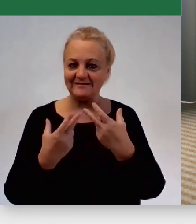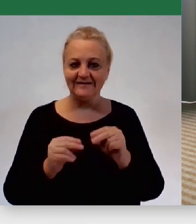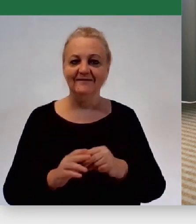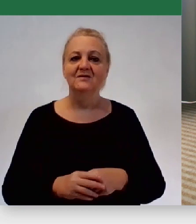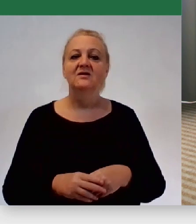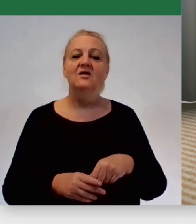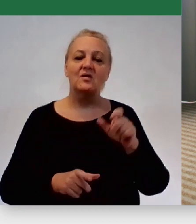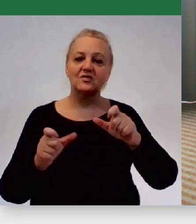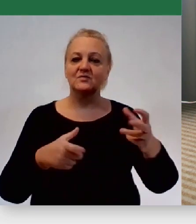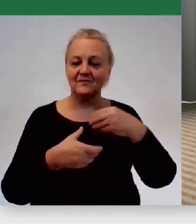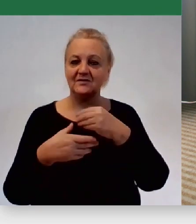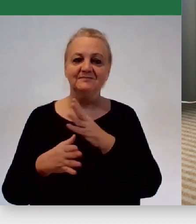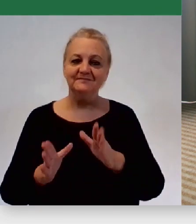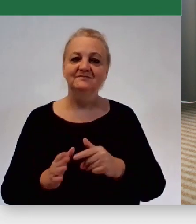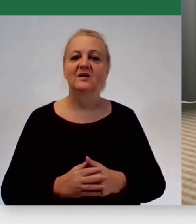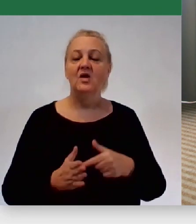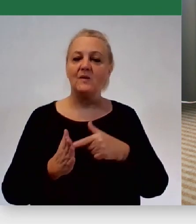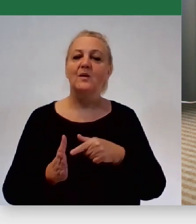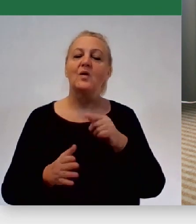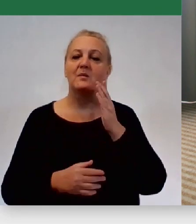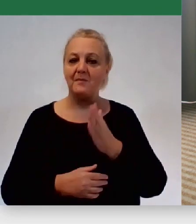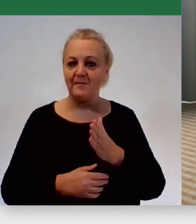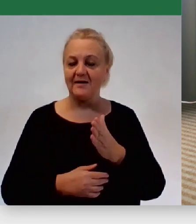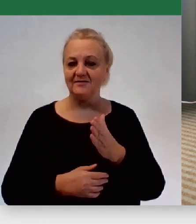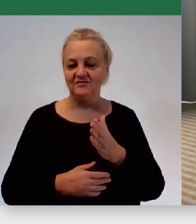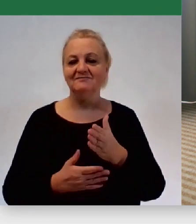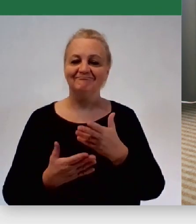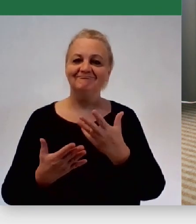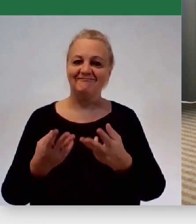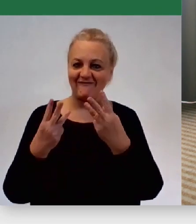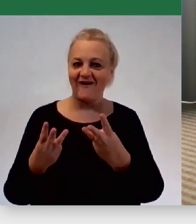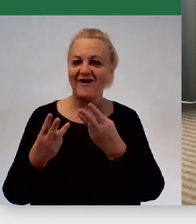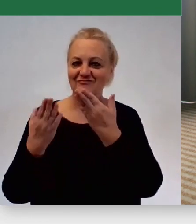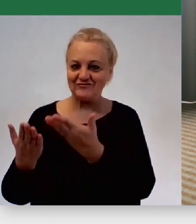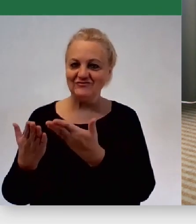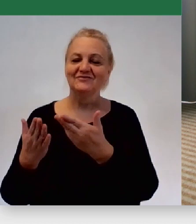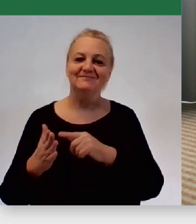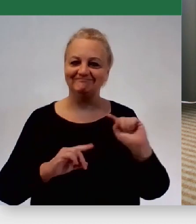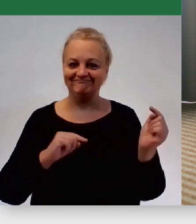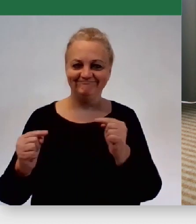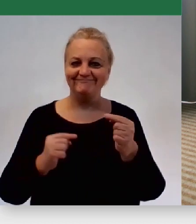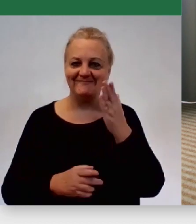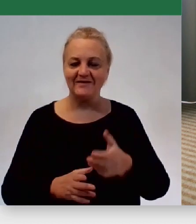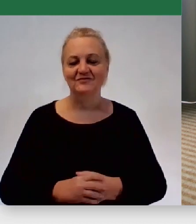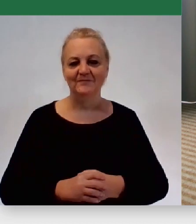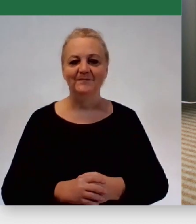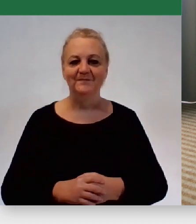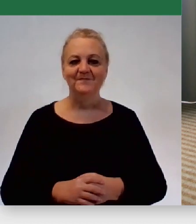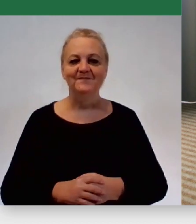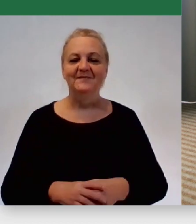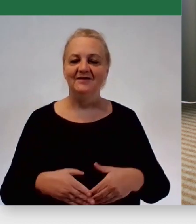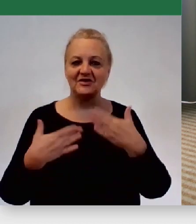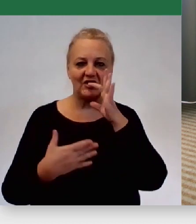mieszkańców i tak dalej. I tutaj będzie na pewno cennym komentatorem w tej dyskusji. Dzień dobry.